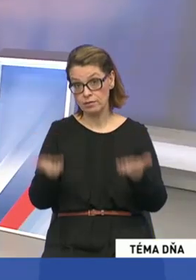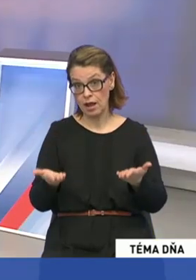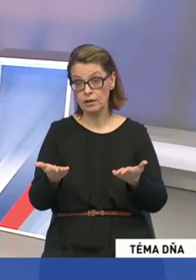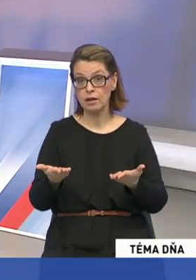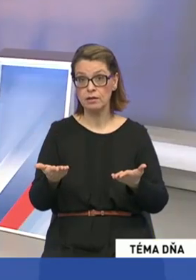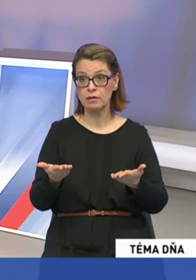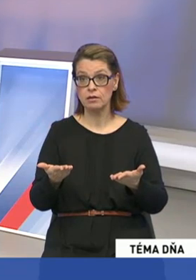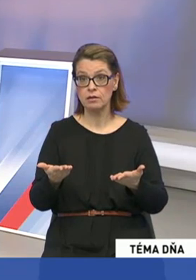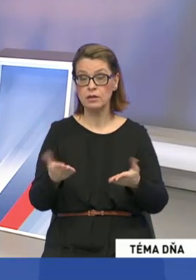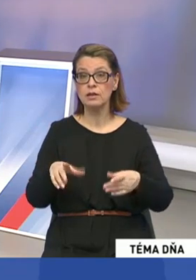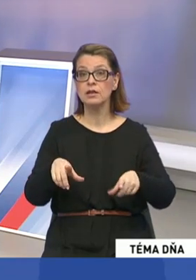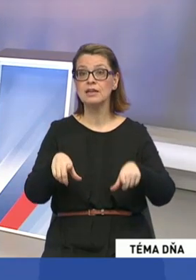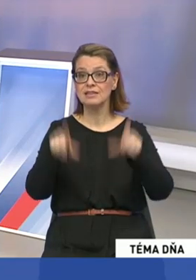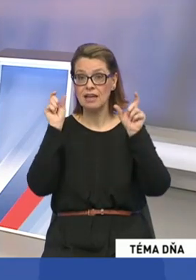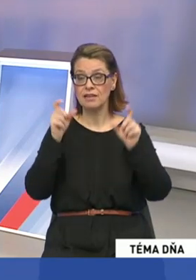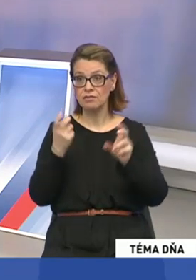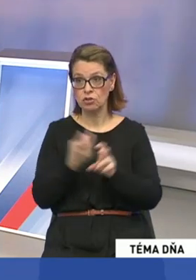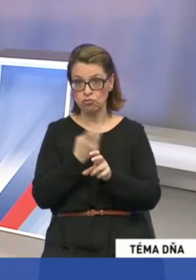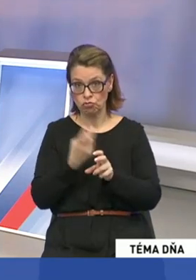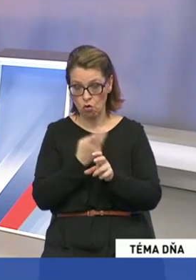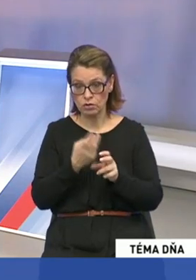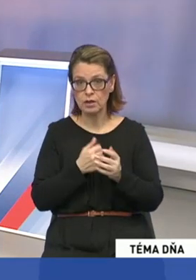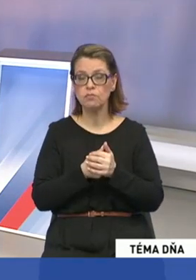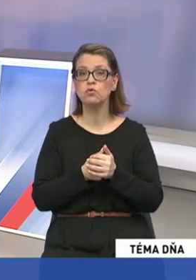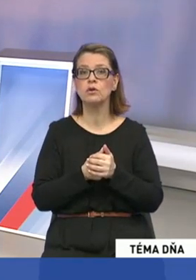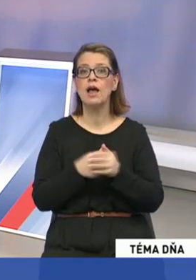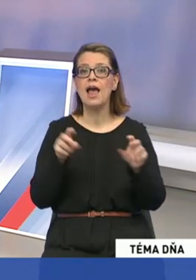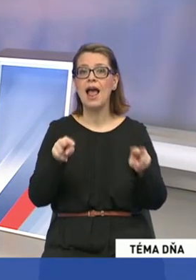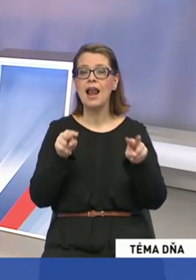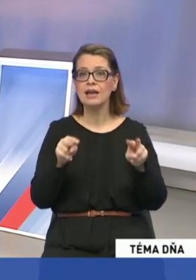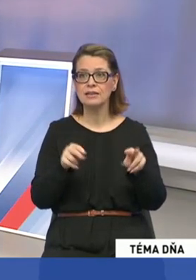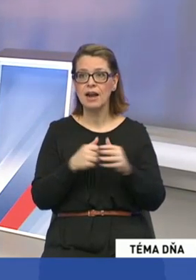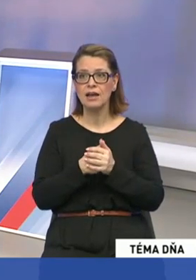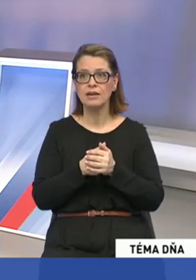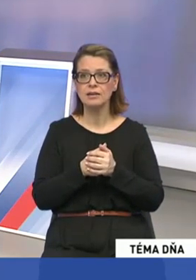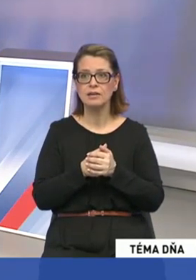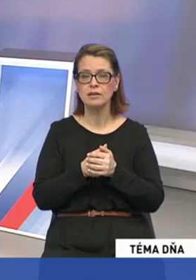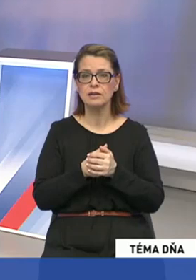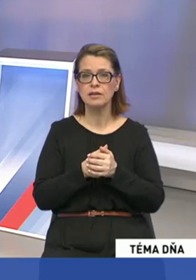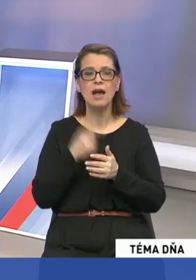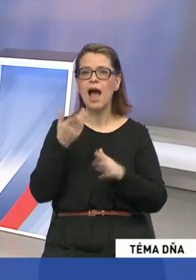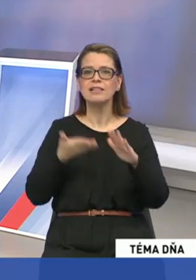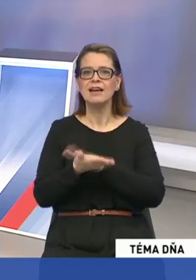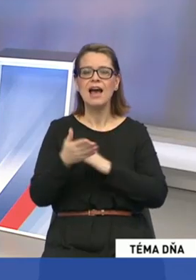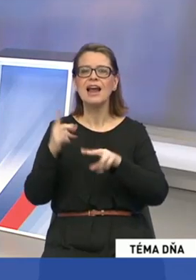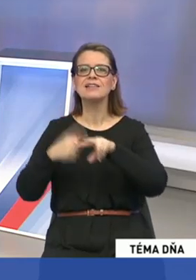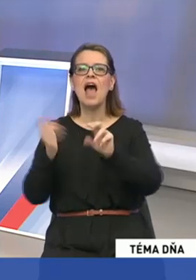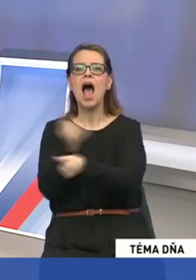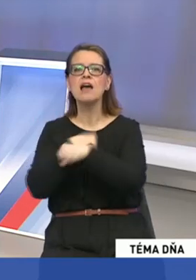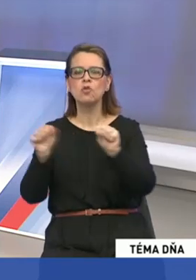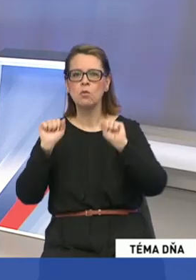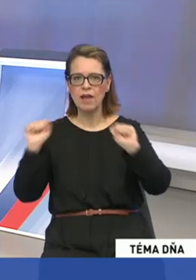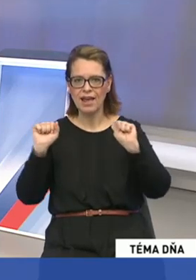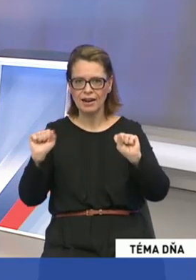škodlivú, dá sa povedať, elektrárenia, pretože tie exhalaty sú naozaj pomerne výrazné a nenahrádzať ju atomovou energiou, ktorú